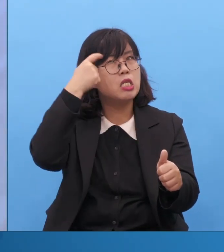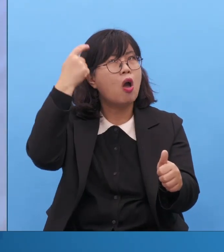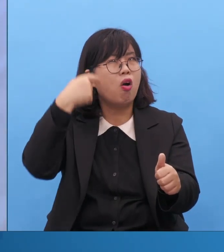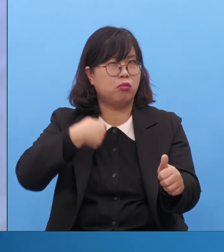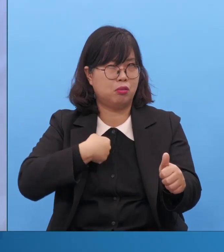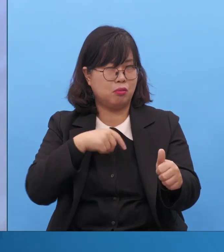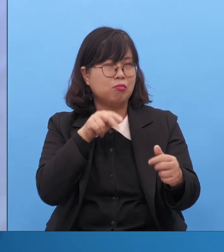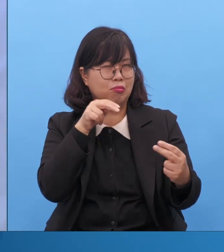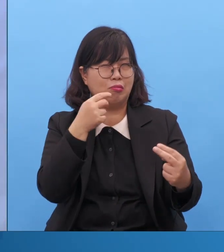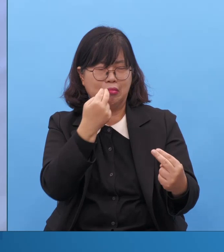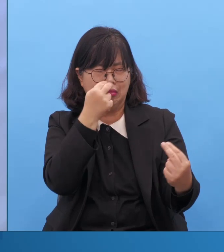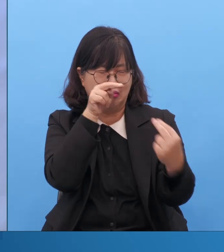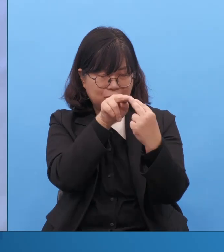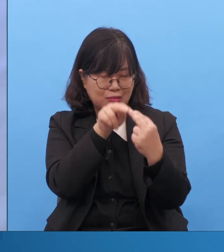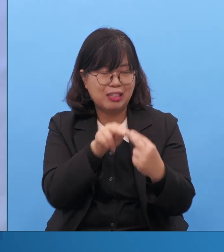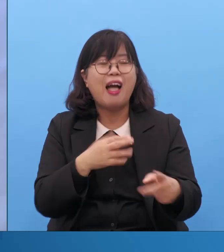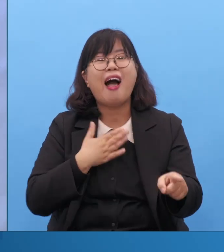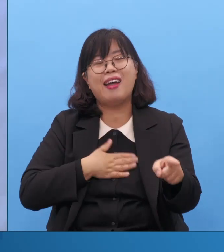꼭 기억해야 돼요.